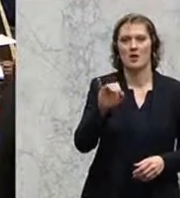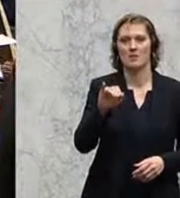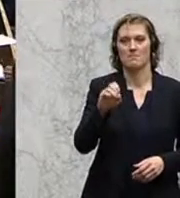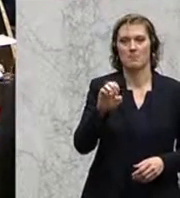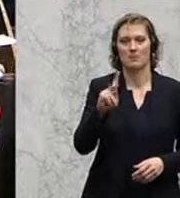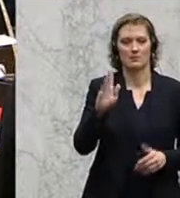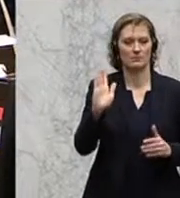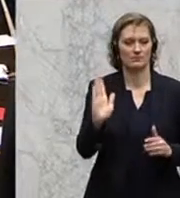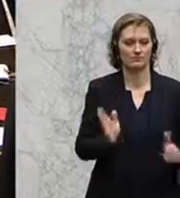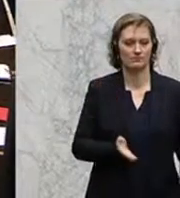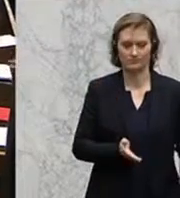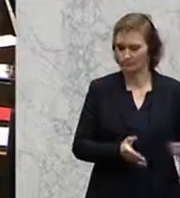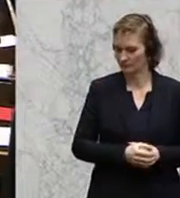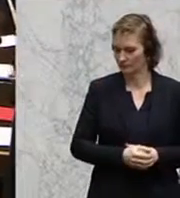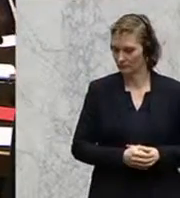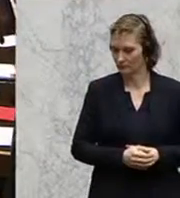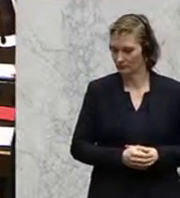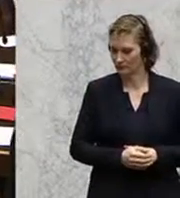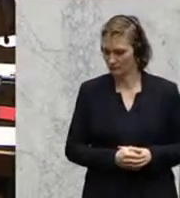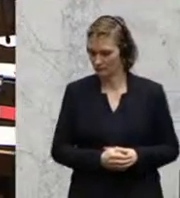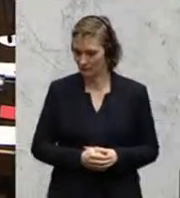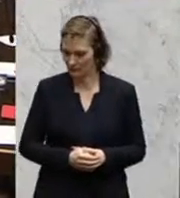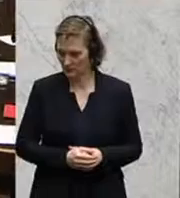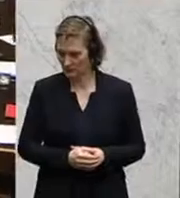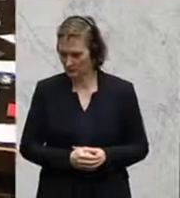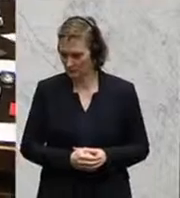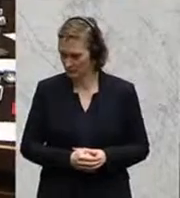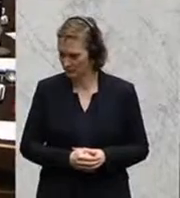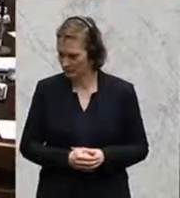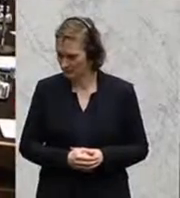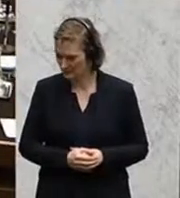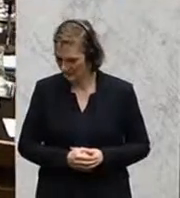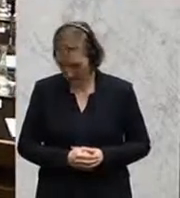Breitbandausbau eine zentrale Maßnahme, betont Eva-Maria Himmelbauer von der ÖVP. Dank.